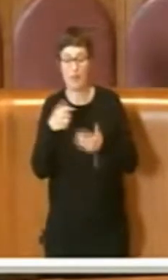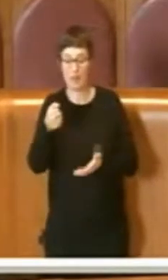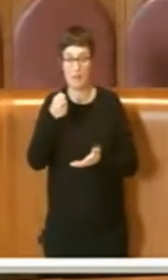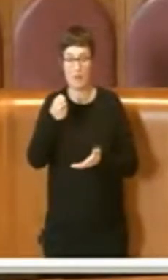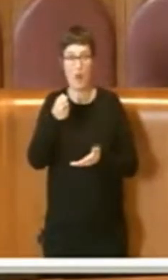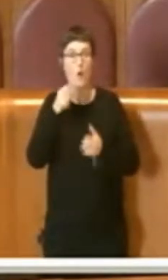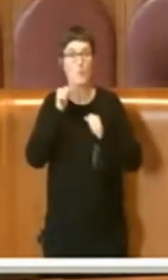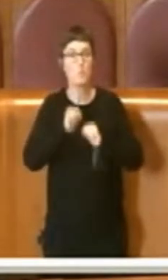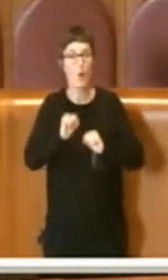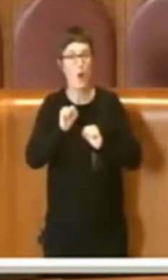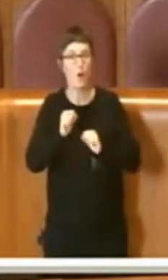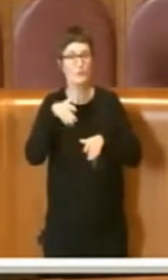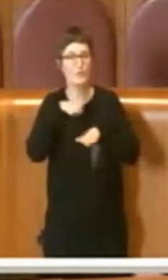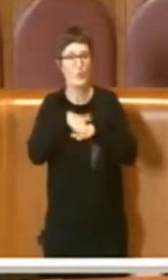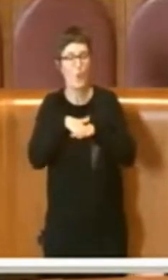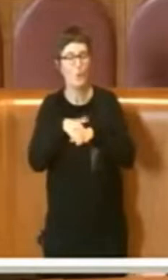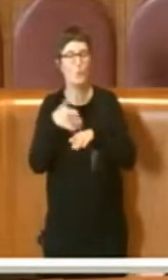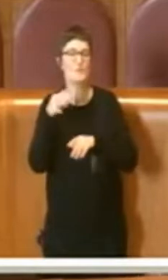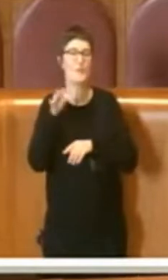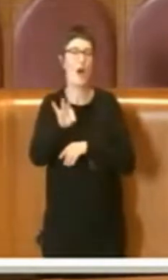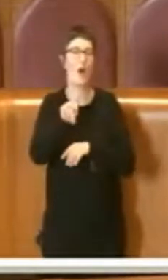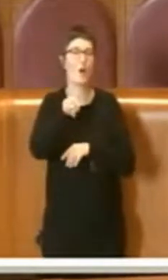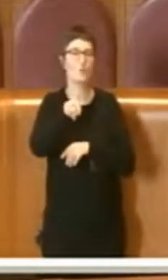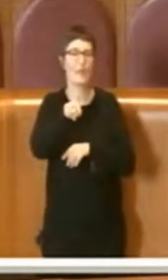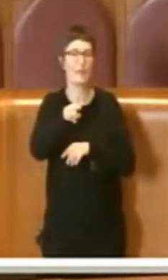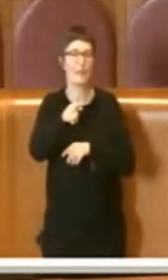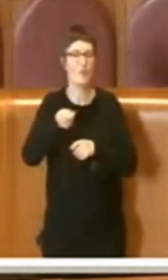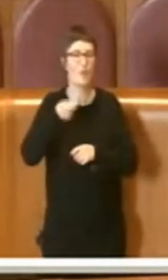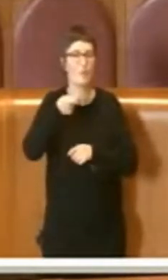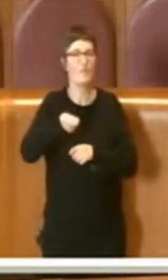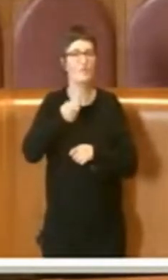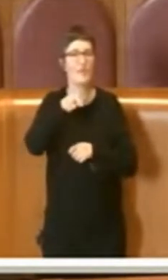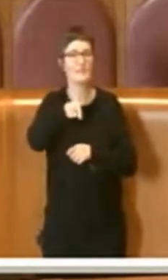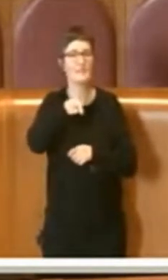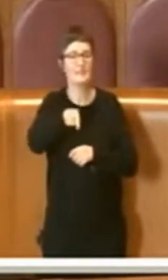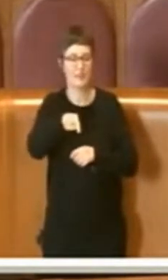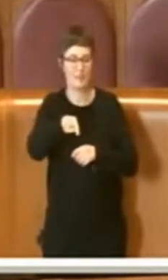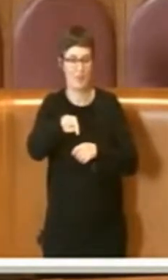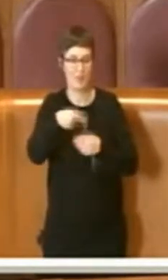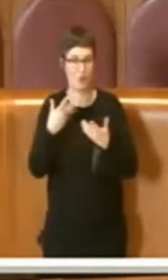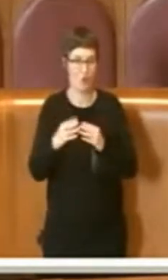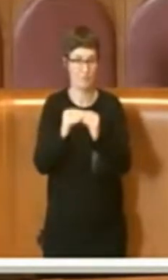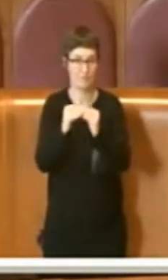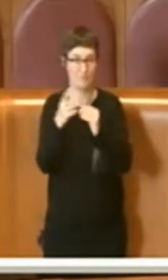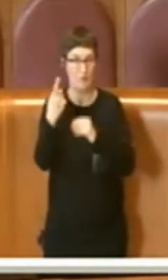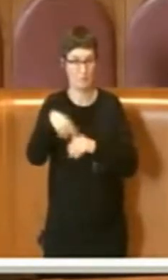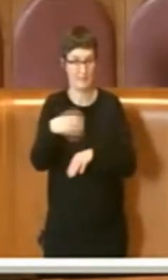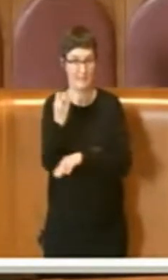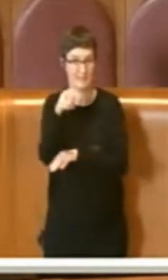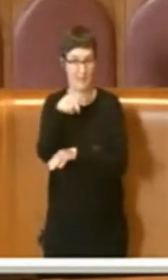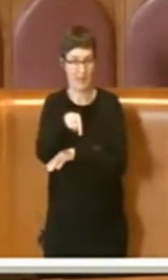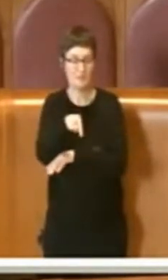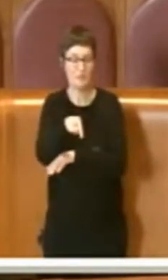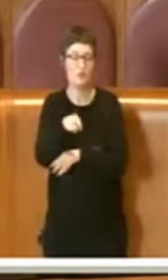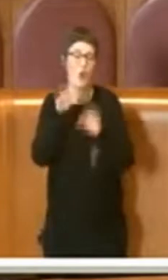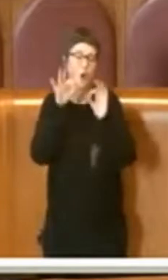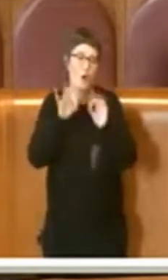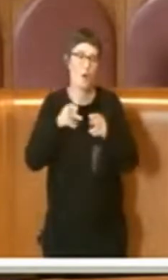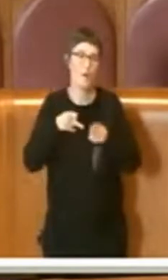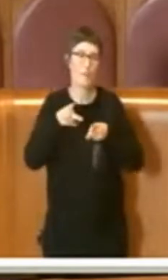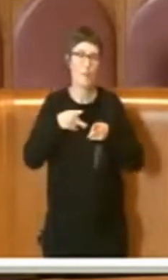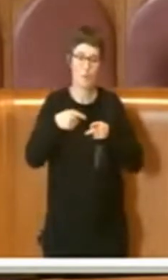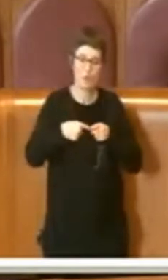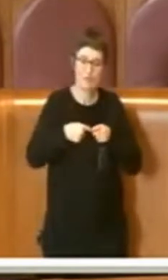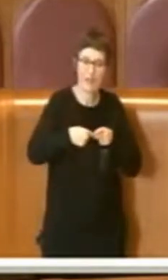per la realizzazione di un'opera che ricade soprattutto su una linea ferroviaria